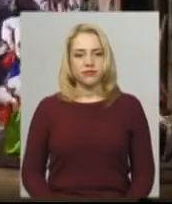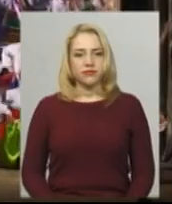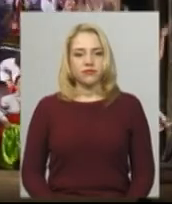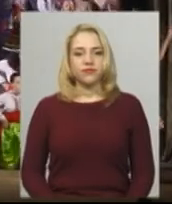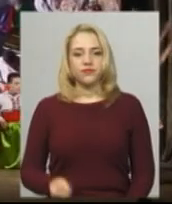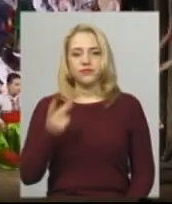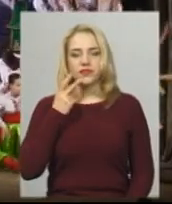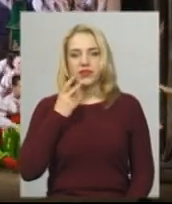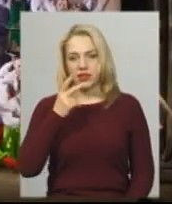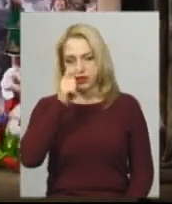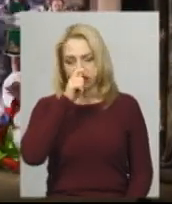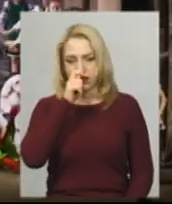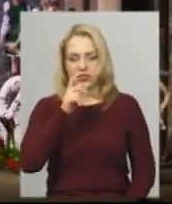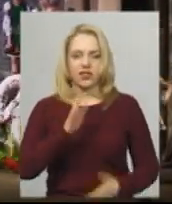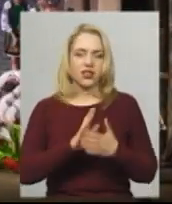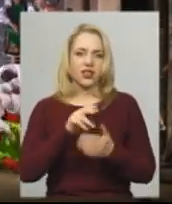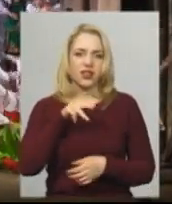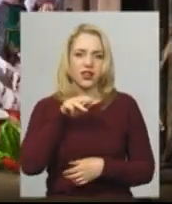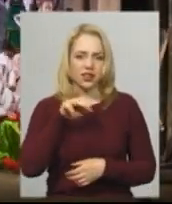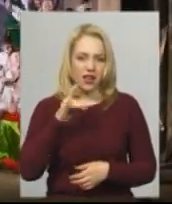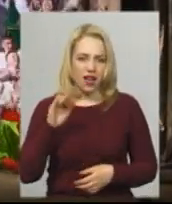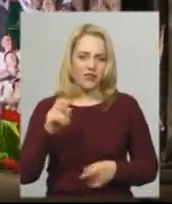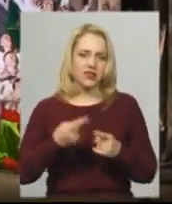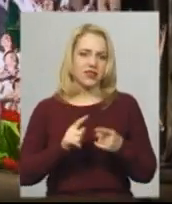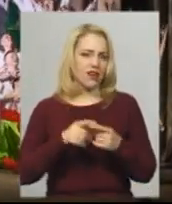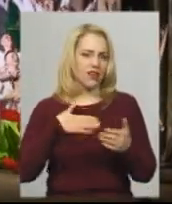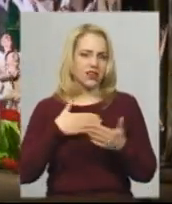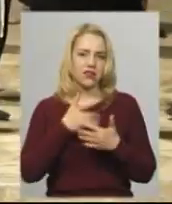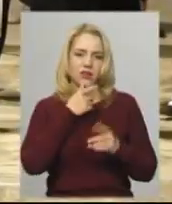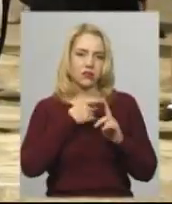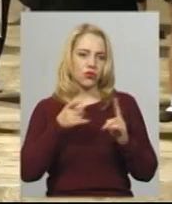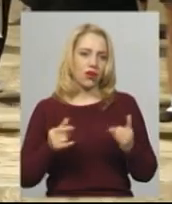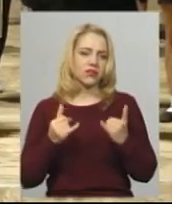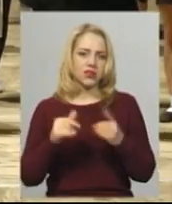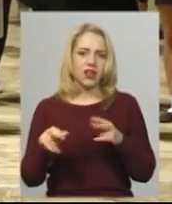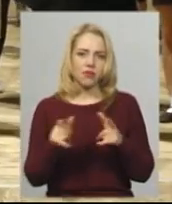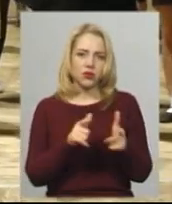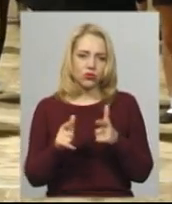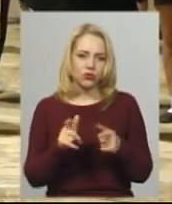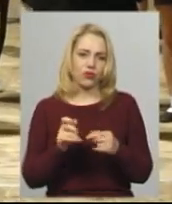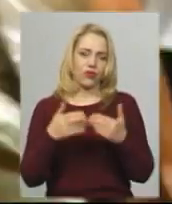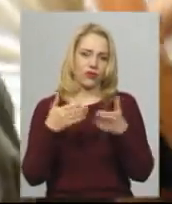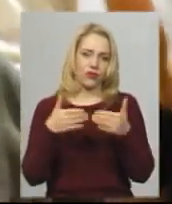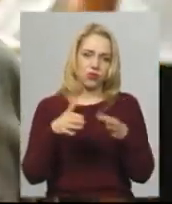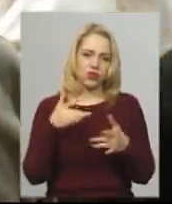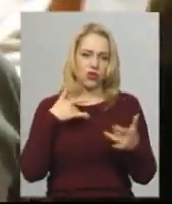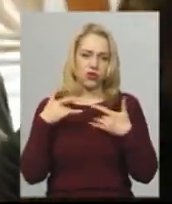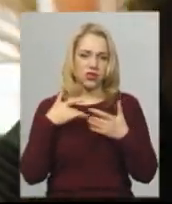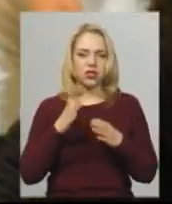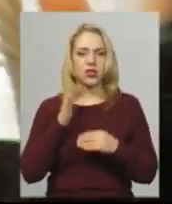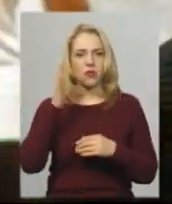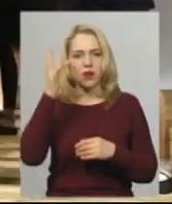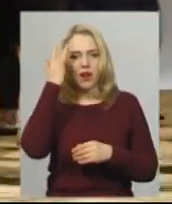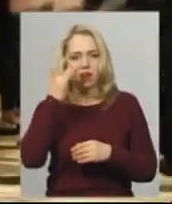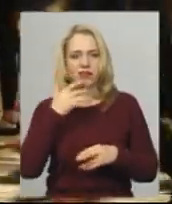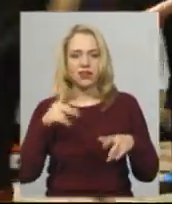Зазвичай квітень-травень – особливо активна пора для танцювального колективу «Подолянчик». Підготовка до випускних концертів попереду – фестивальне літо.